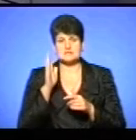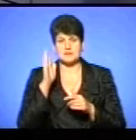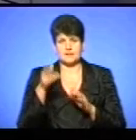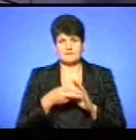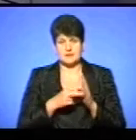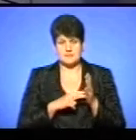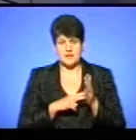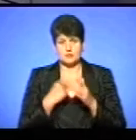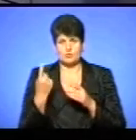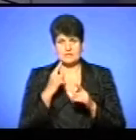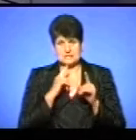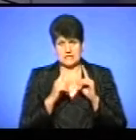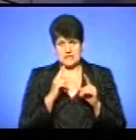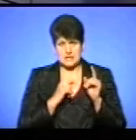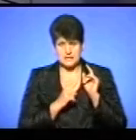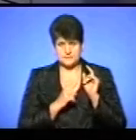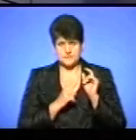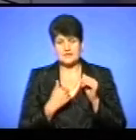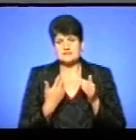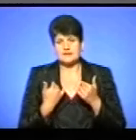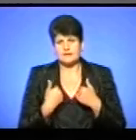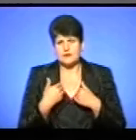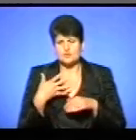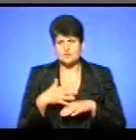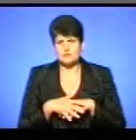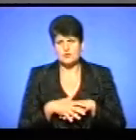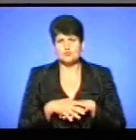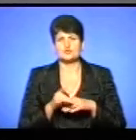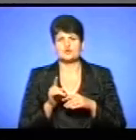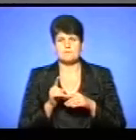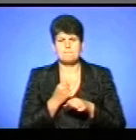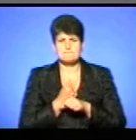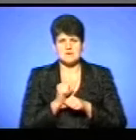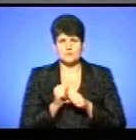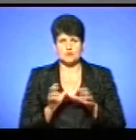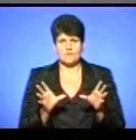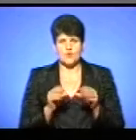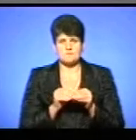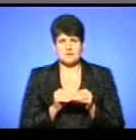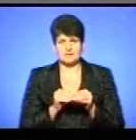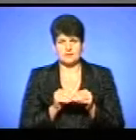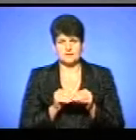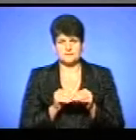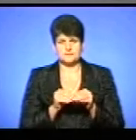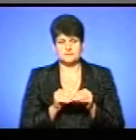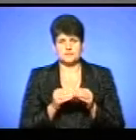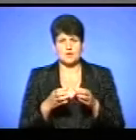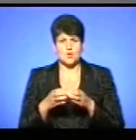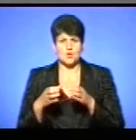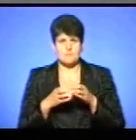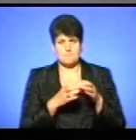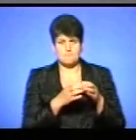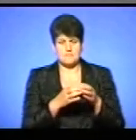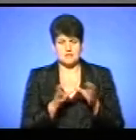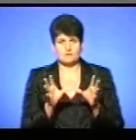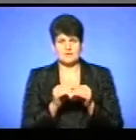обласних радах. Власне, наскільки я розумію, йдеться про те, щоб примусово об'єднати громади, об